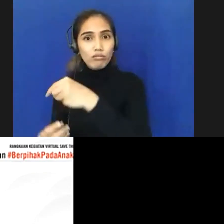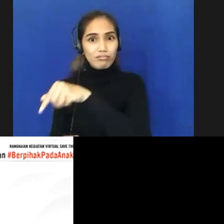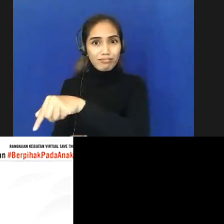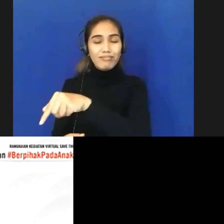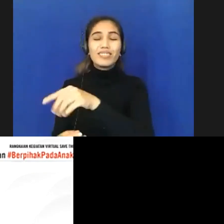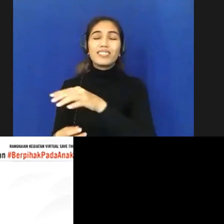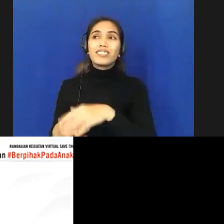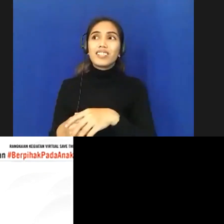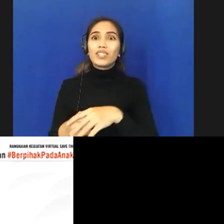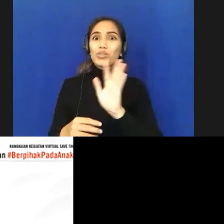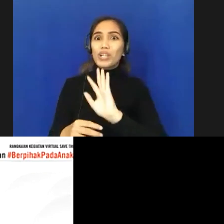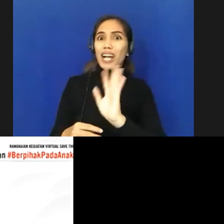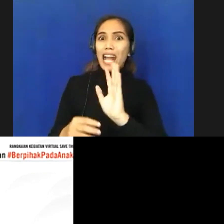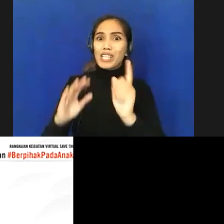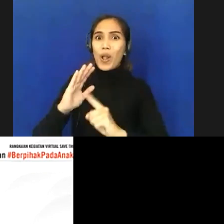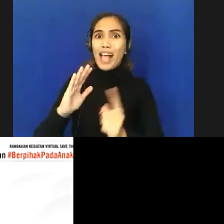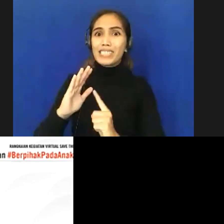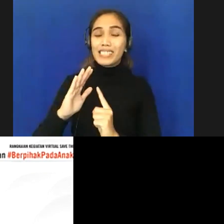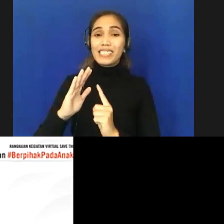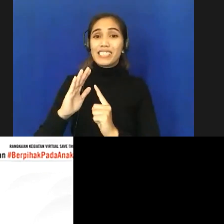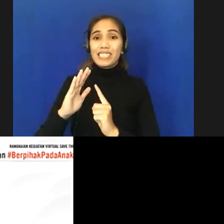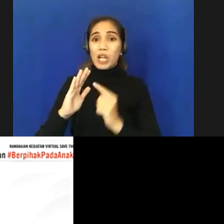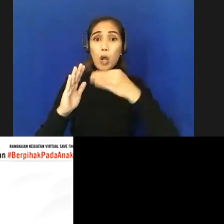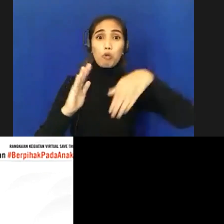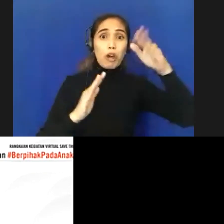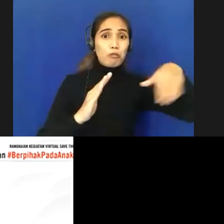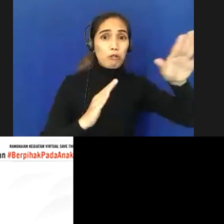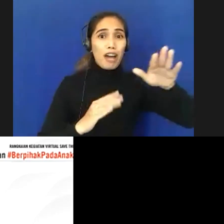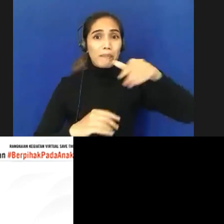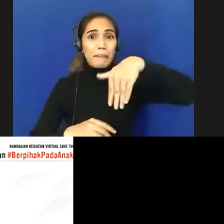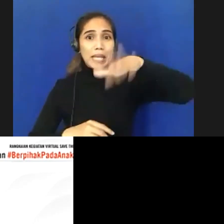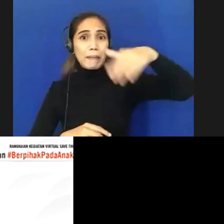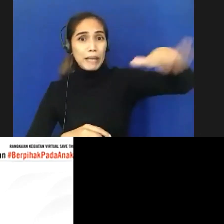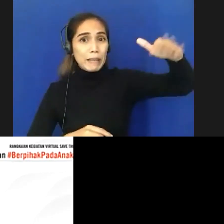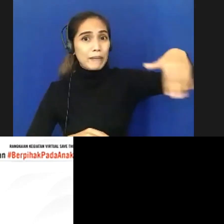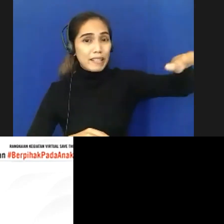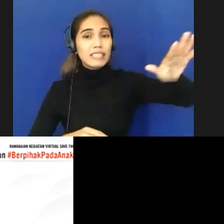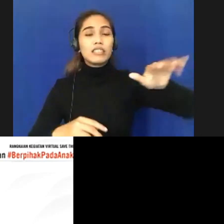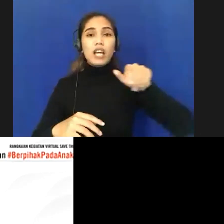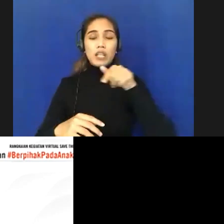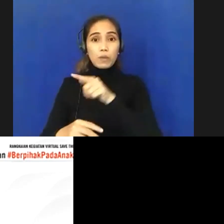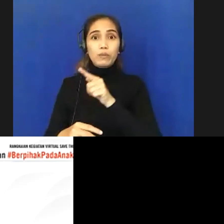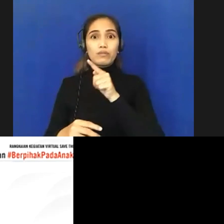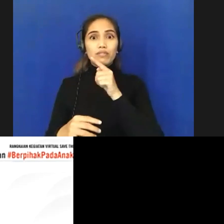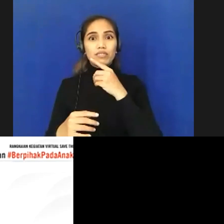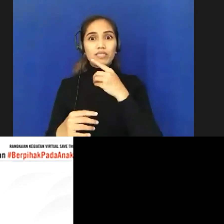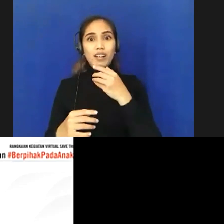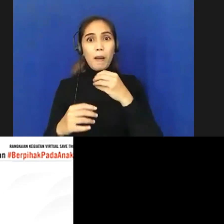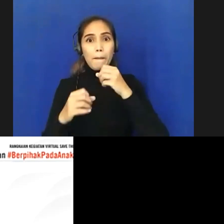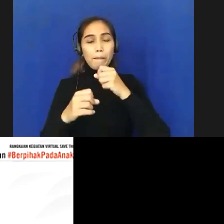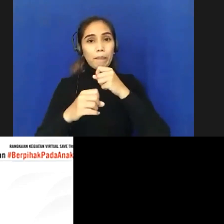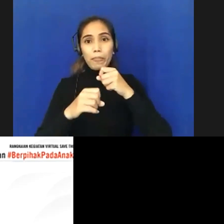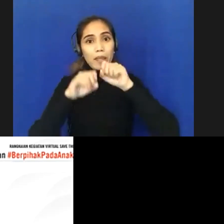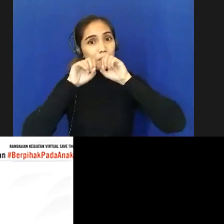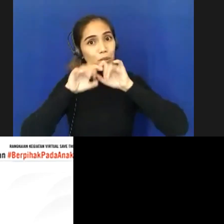isolasi dia ini menjadi seperti Pak Kalis Kaisatan bilang potensi penularannya sangat keras sehingga memang diperlukan